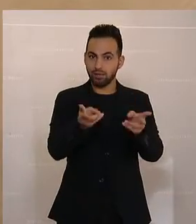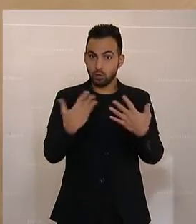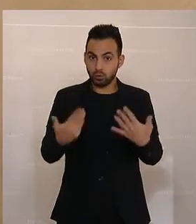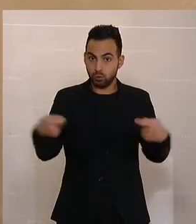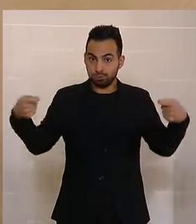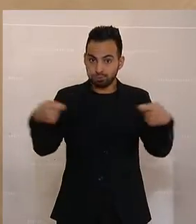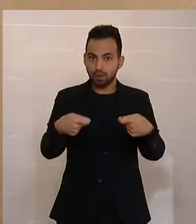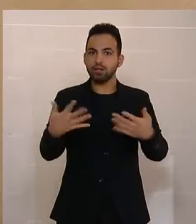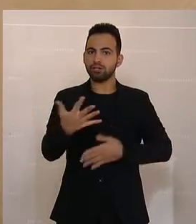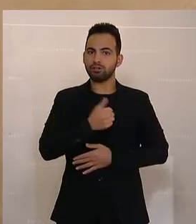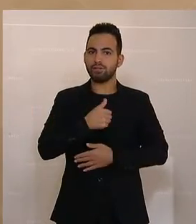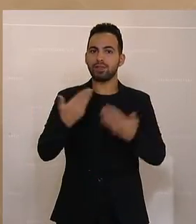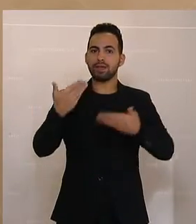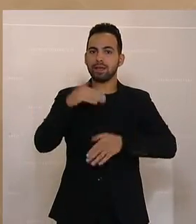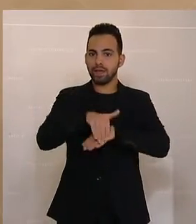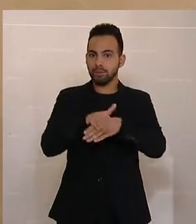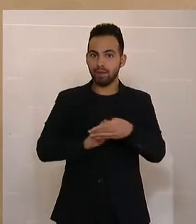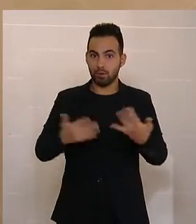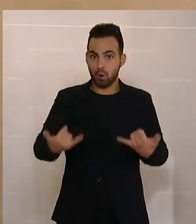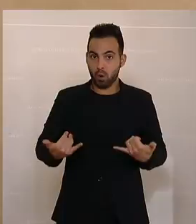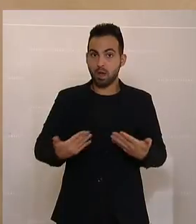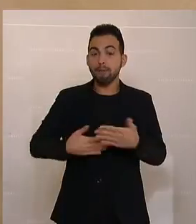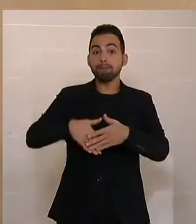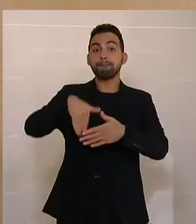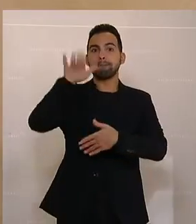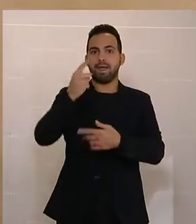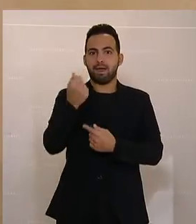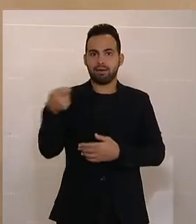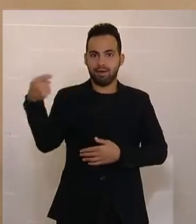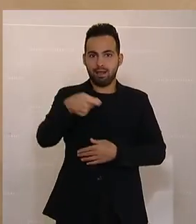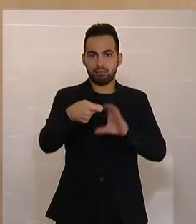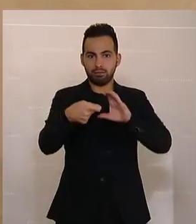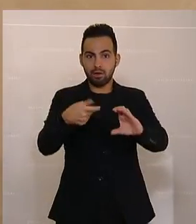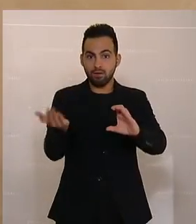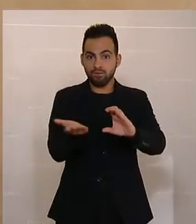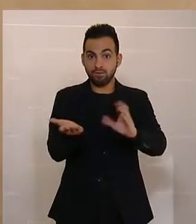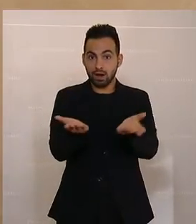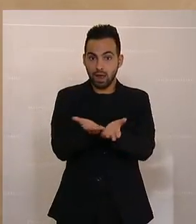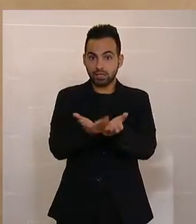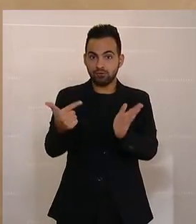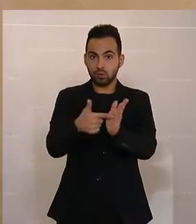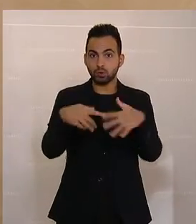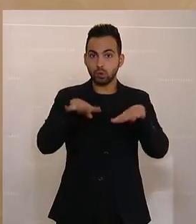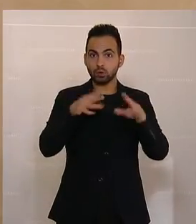dass die Gemeinden heuer mehr Gelder zur Verfügung haben als noch 2019 aufgrund dieser Ertragsanteilsteigerung.